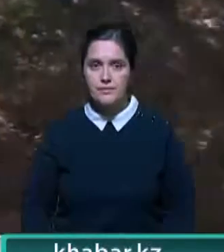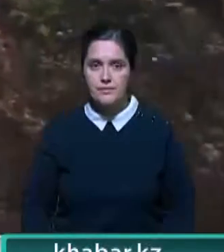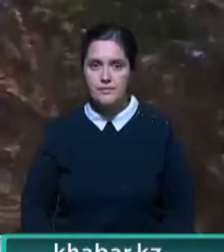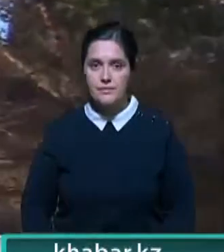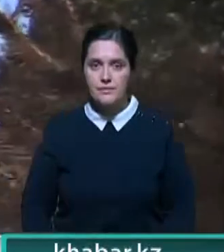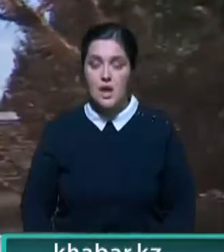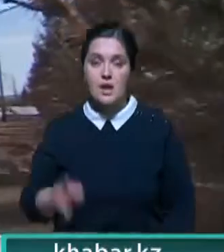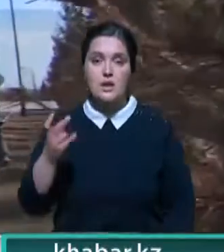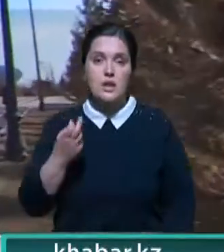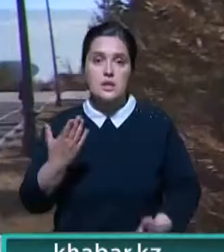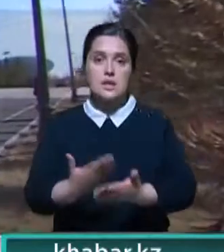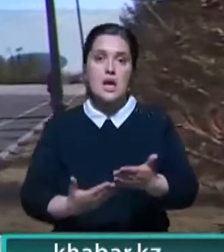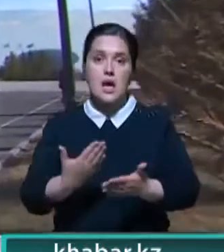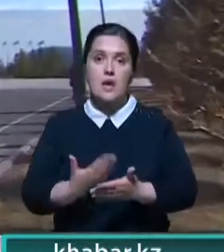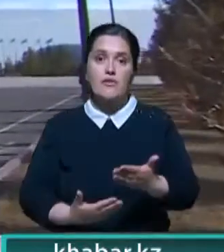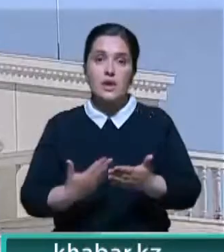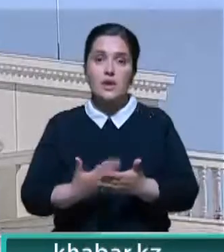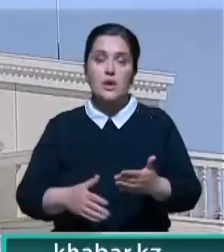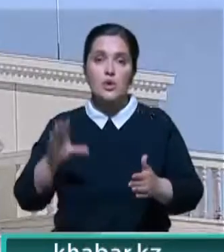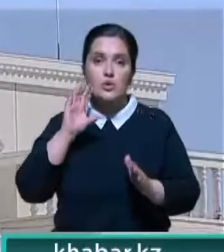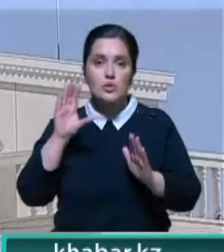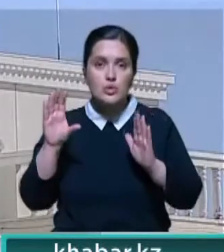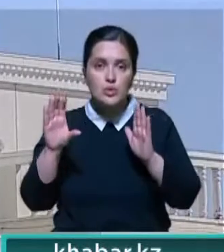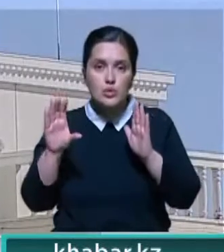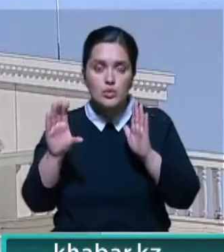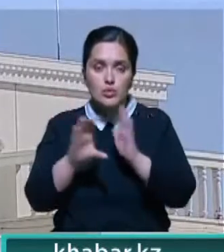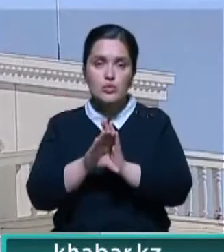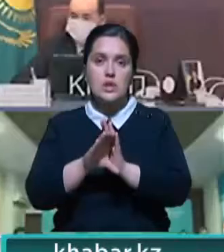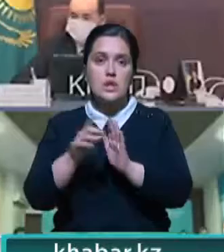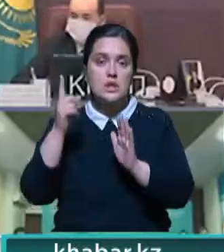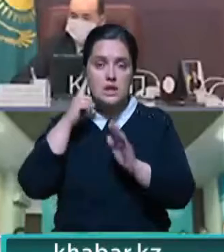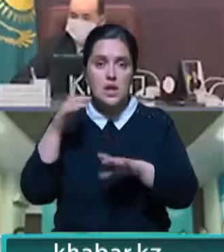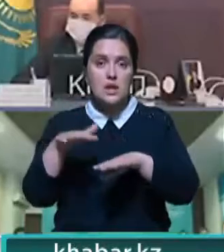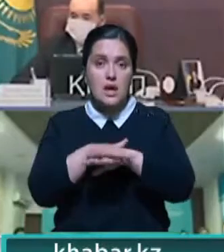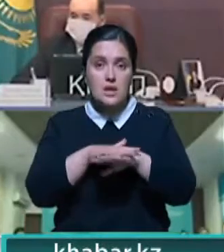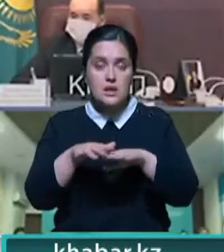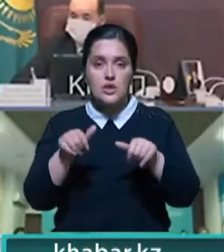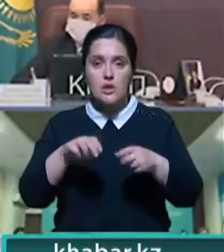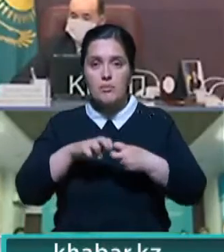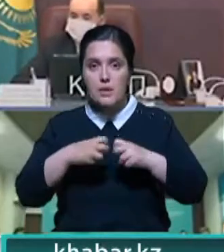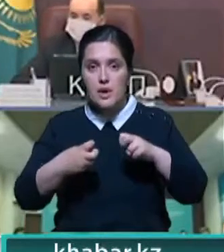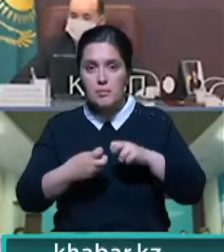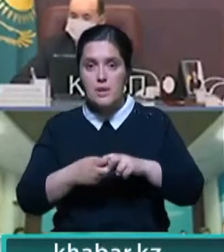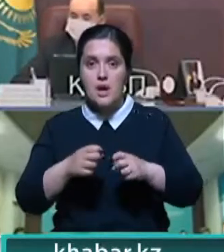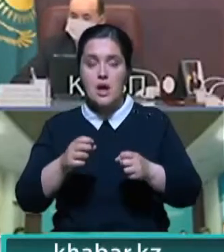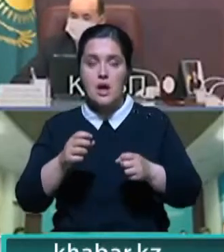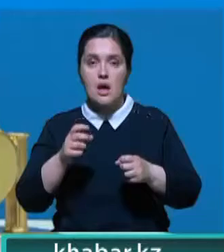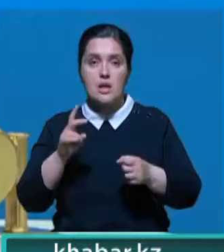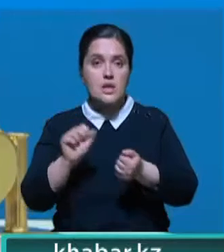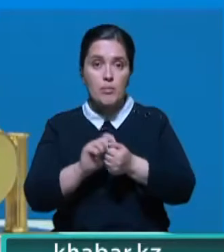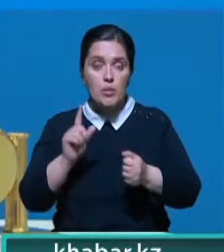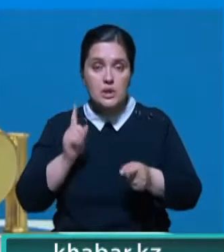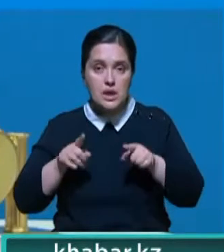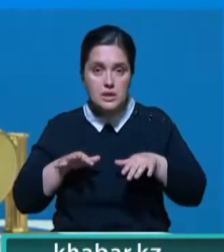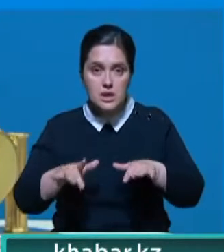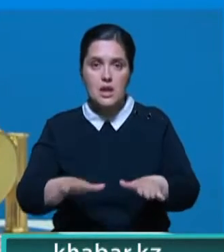Напомню, НСОД призваны слушать и слышать население, а также решать проблемы людей не на бумаге, на деле. нашей стране